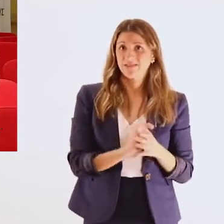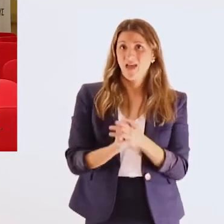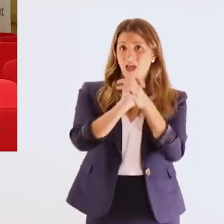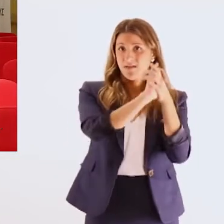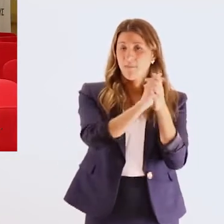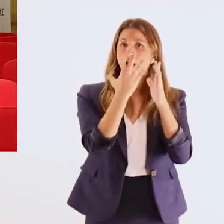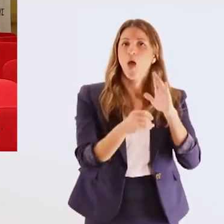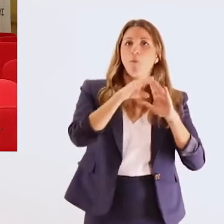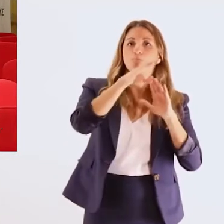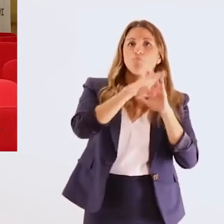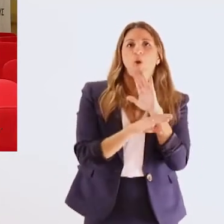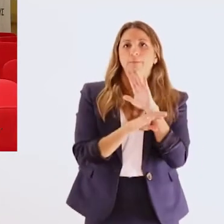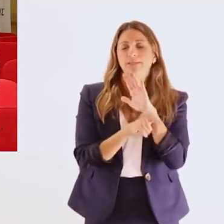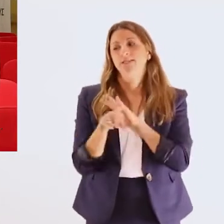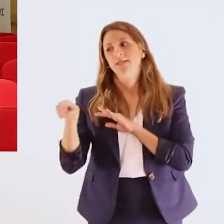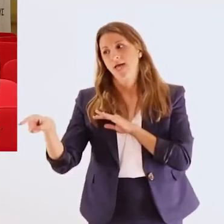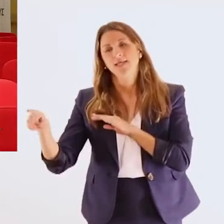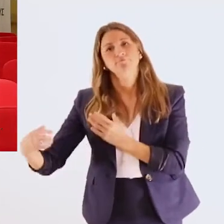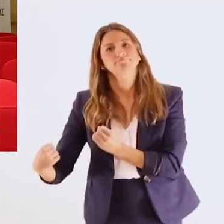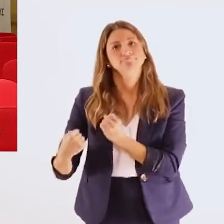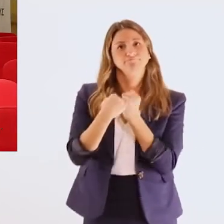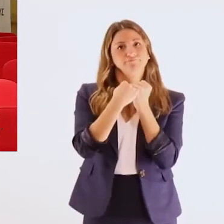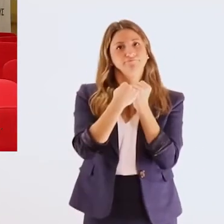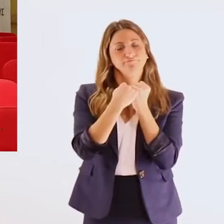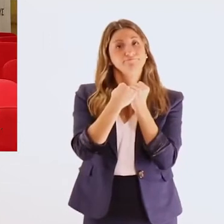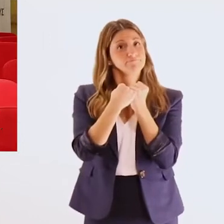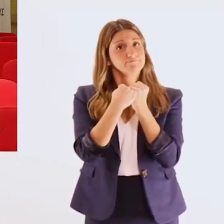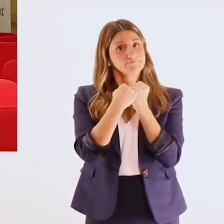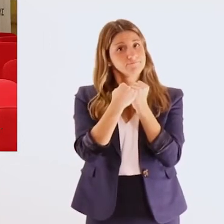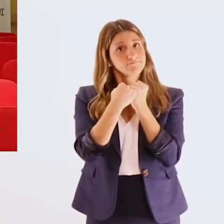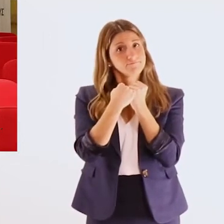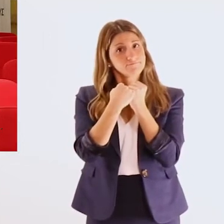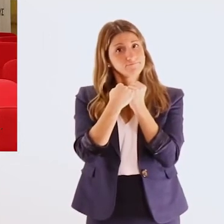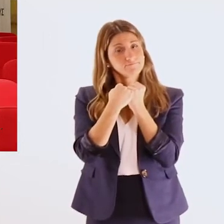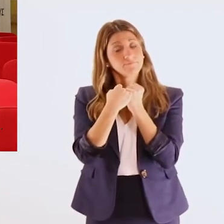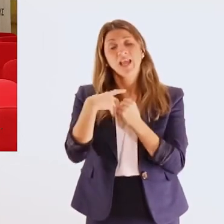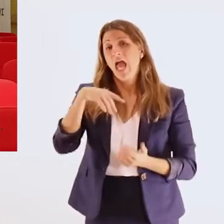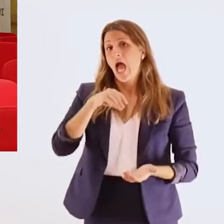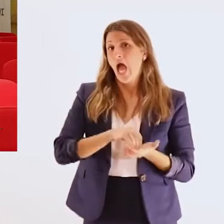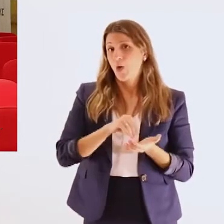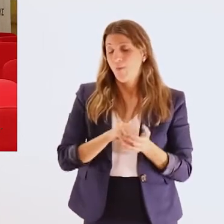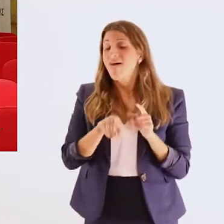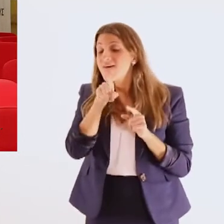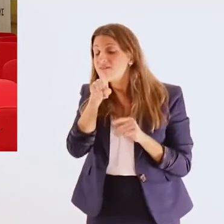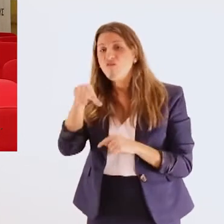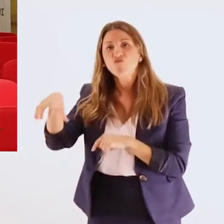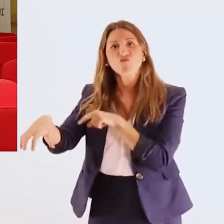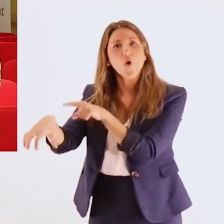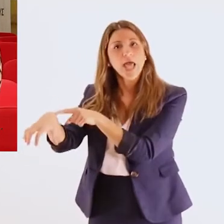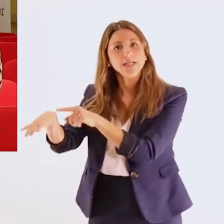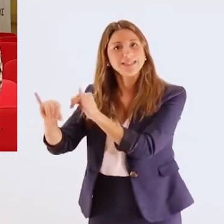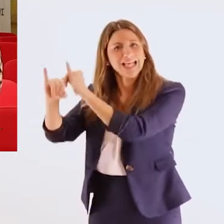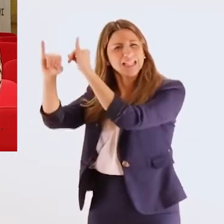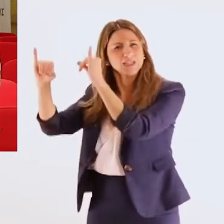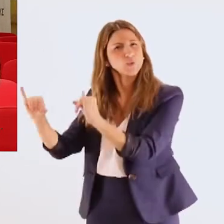για την τεχνοκρατική υποστήριξη των πρώτων βουλειών της ΕΣΑΜΕΑ και των